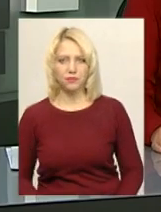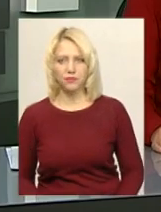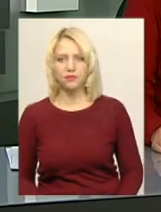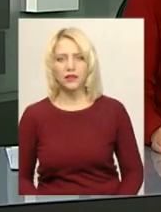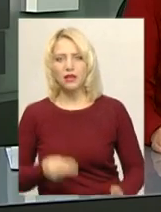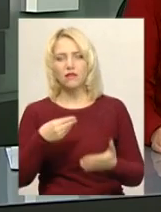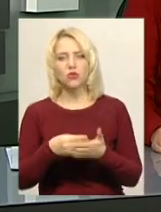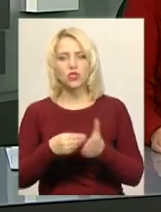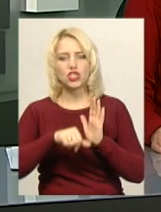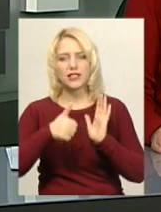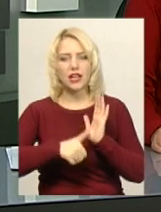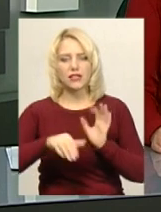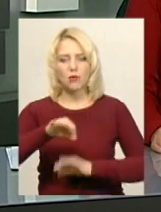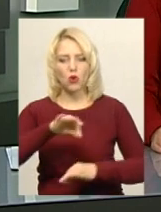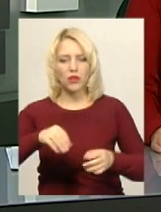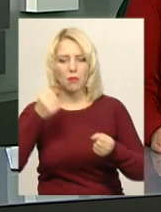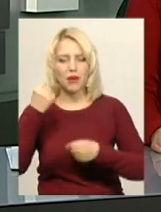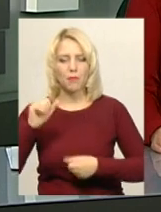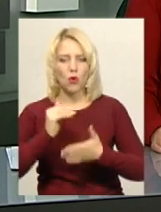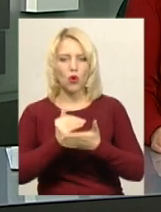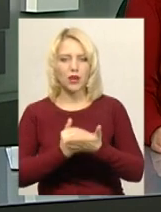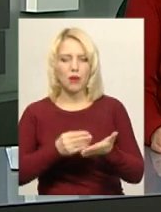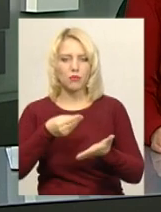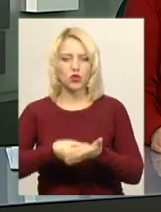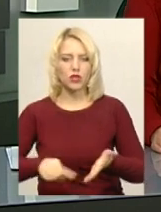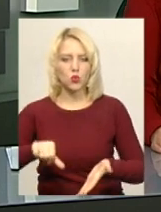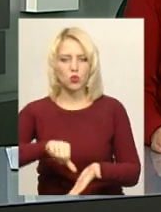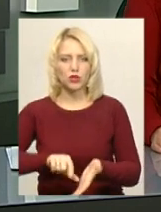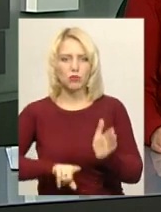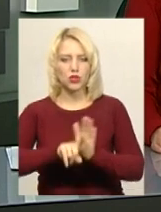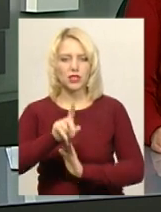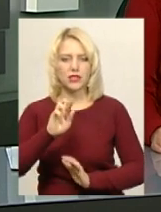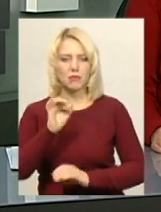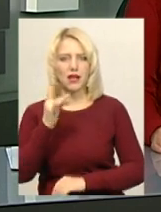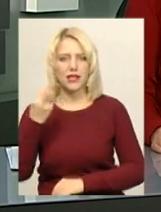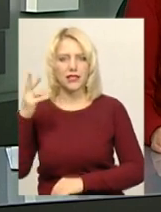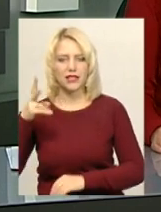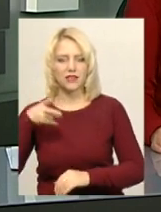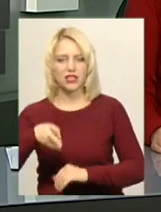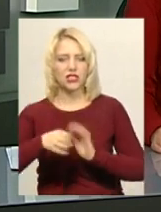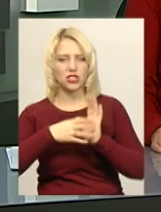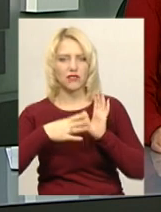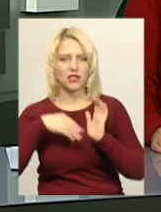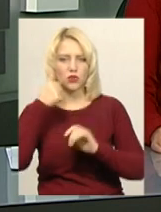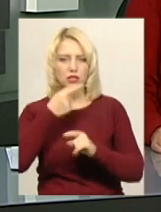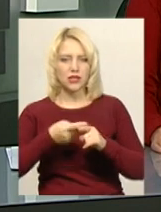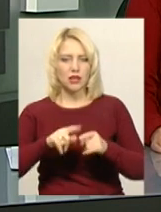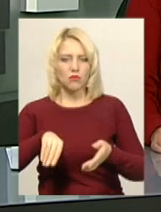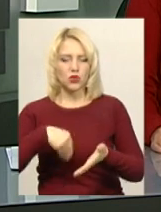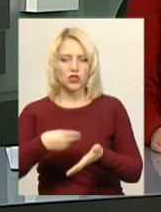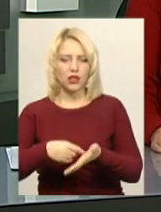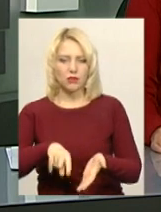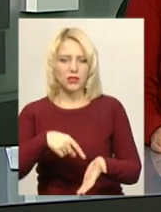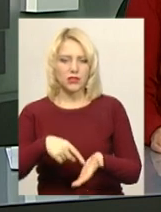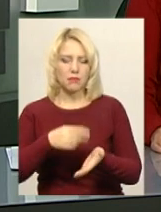Фінансування 16 проєктів переможців програми «Бюджет участі» розпочнеться з березня 2019 року. На це з міського бюджету